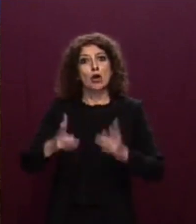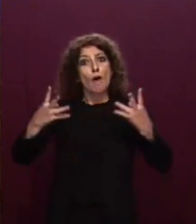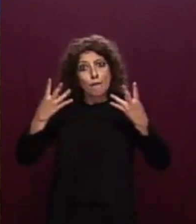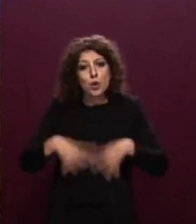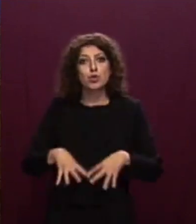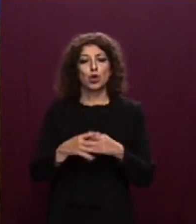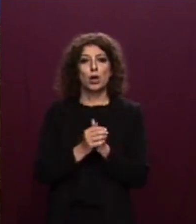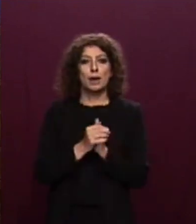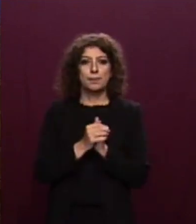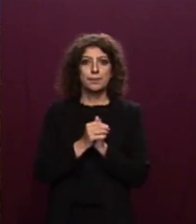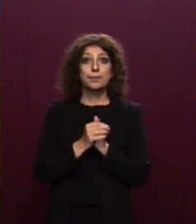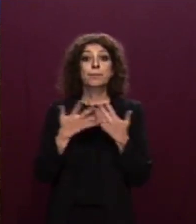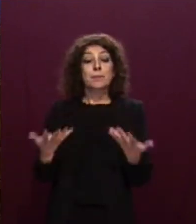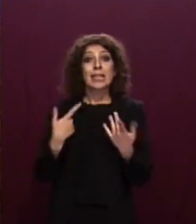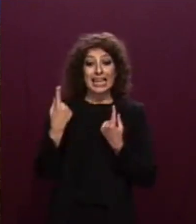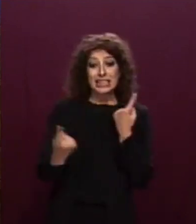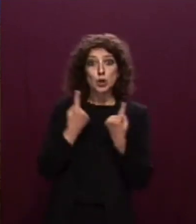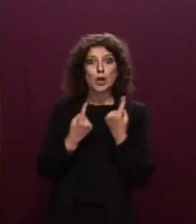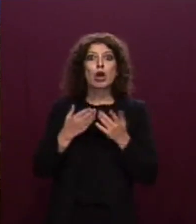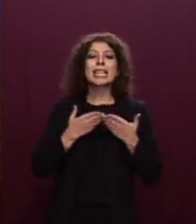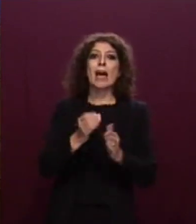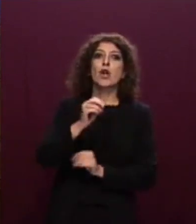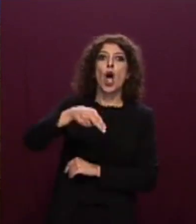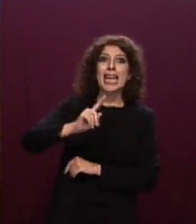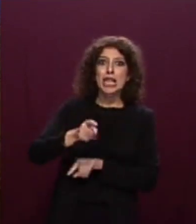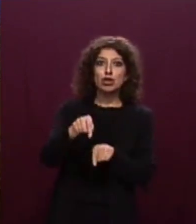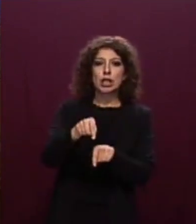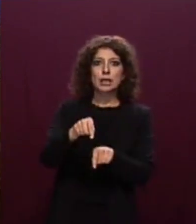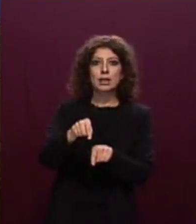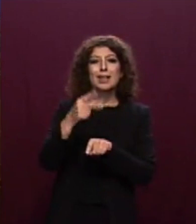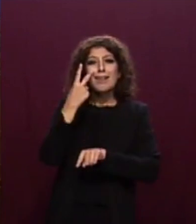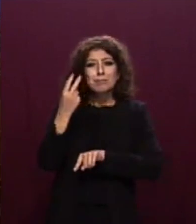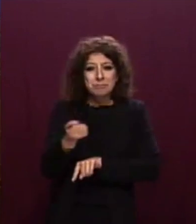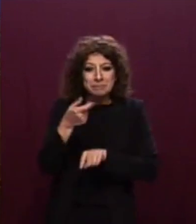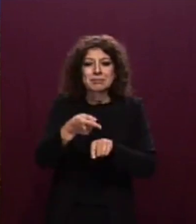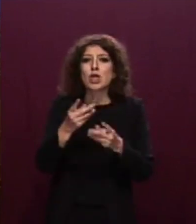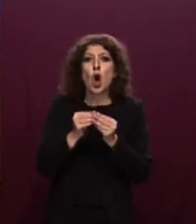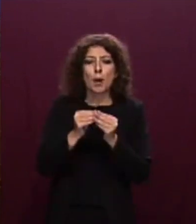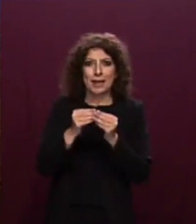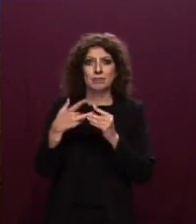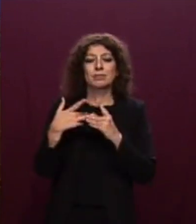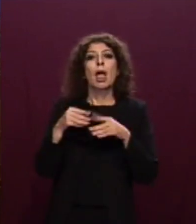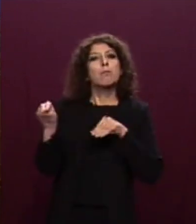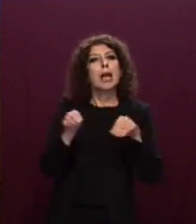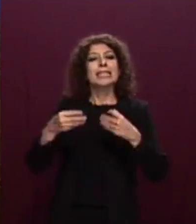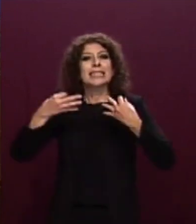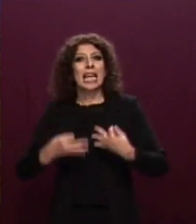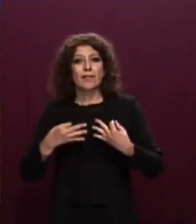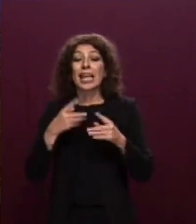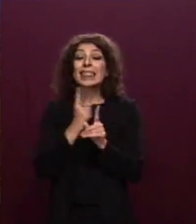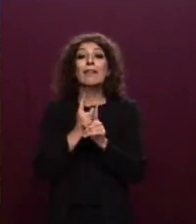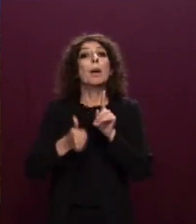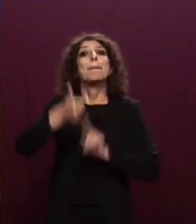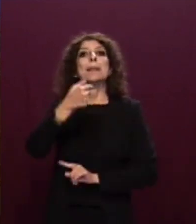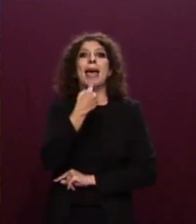circostanze che hanno visto protagonista le navi ONG in questione, l'individuazione del place of safety avrebbe dovuto essere effettuata in prima battuto